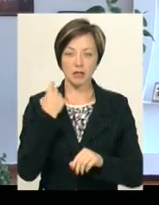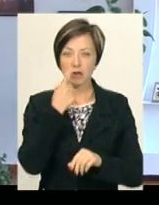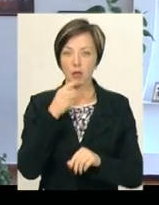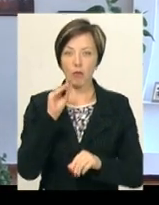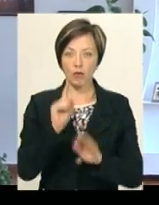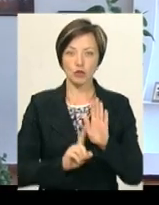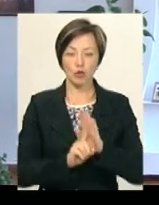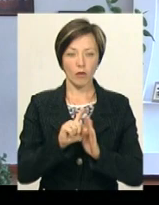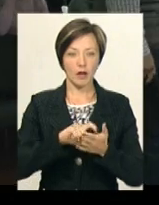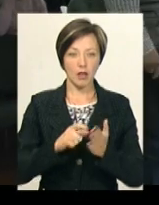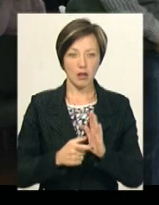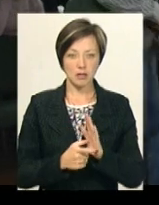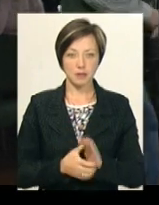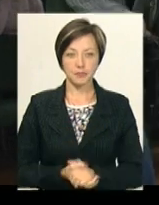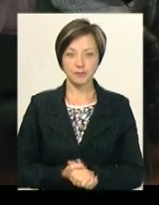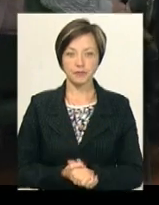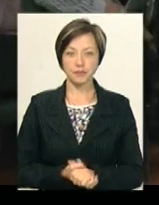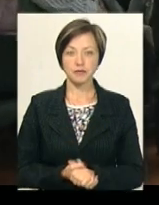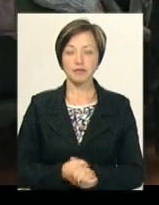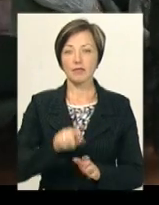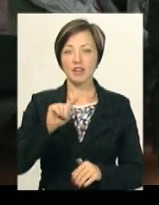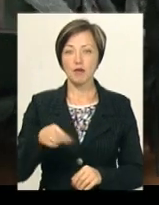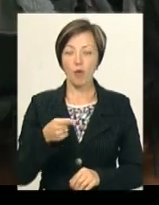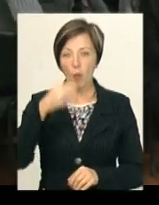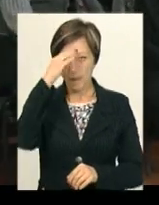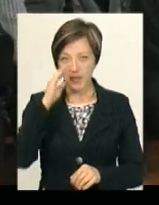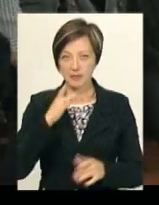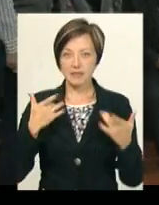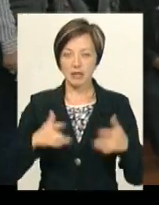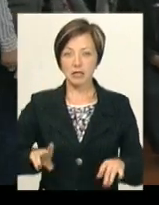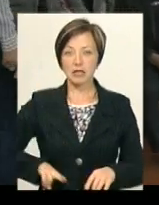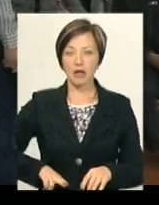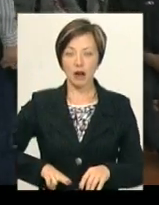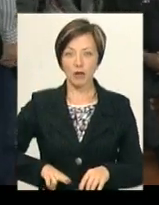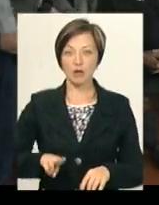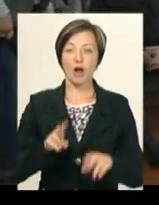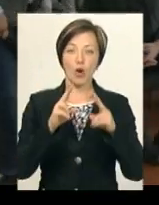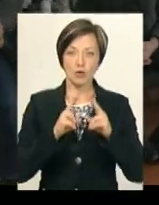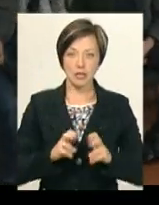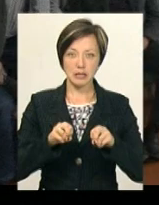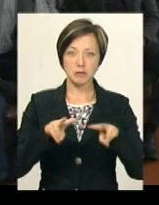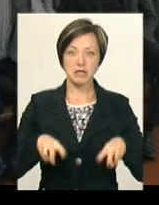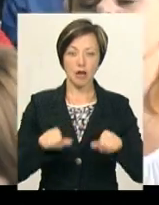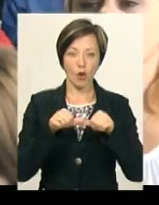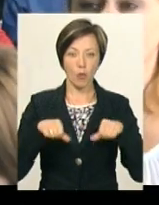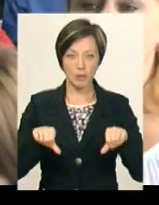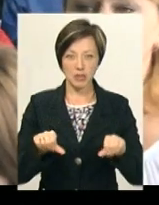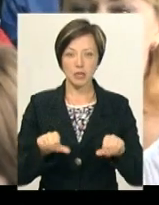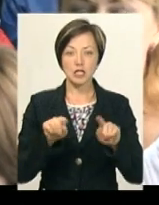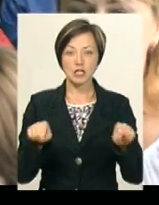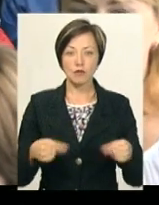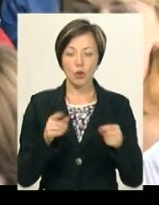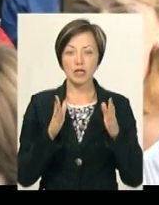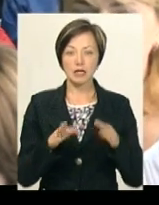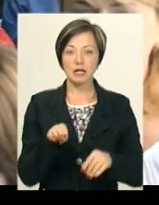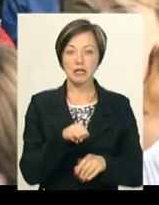мова у початкових класах. Вимогу ж батьків звільнити директора з посади, каже Ніна Остапова, розгляне спеціальна комісія. Її створять, як